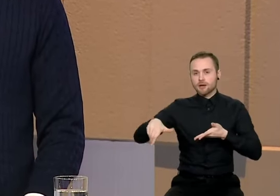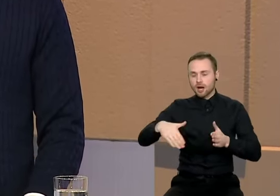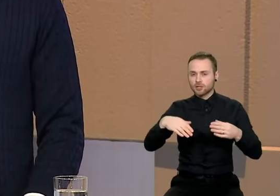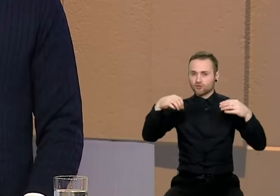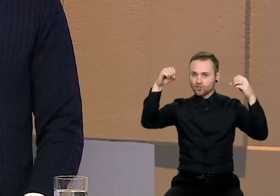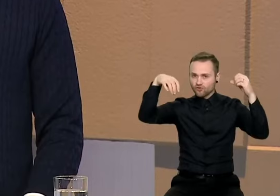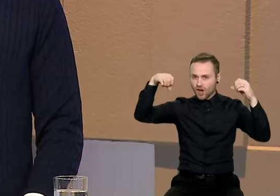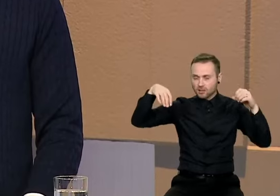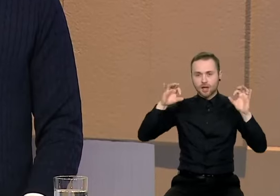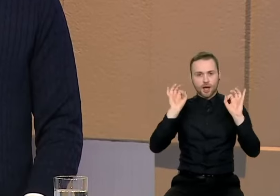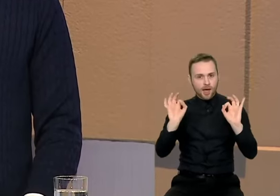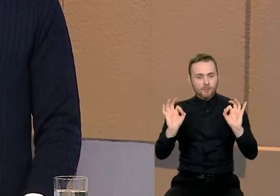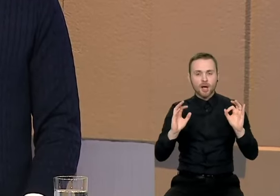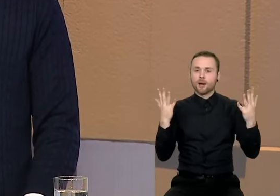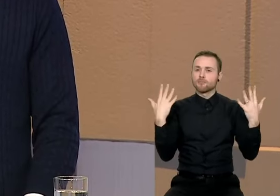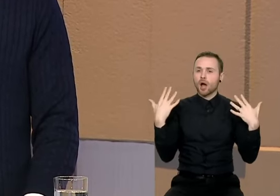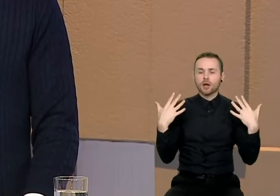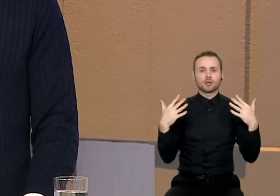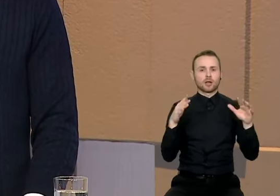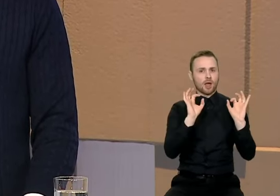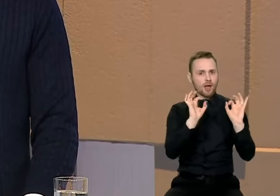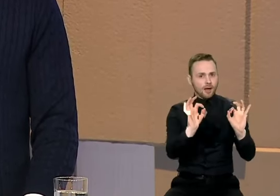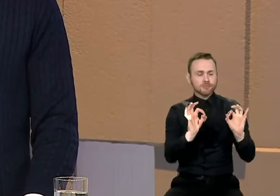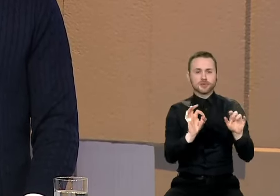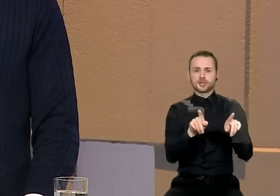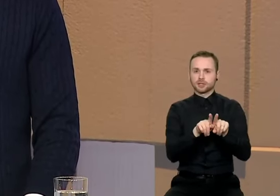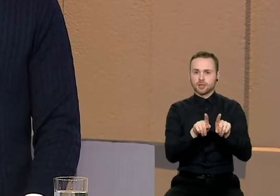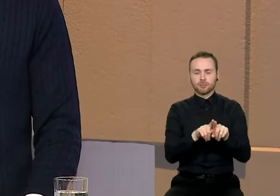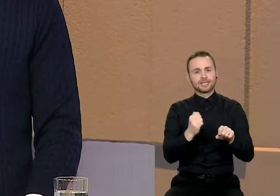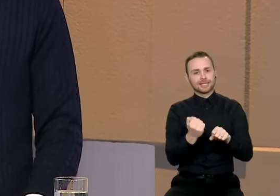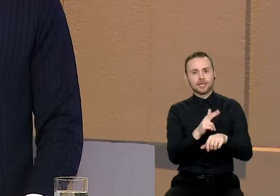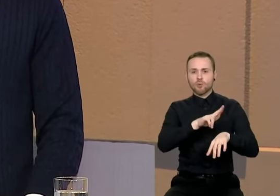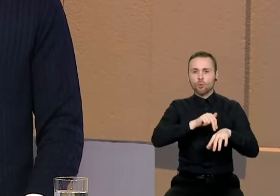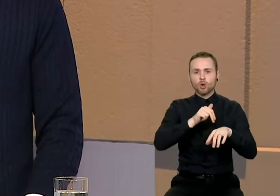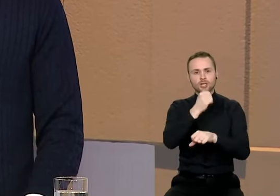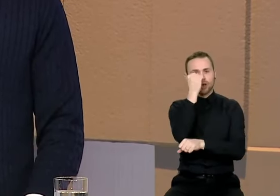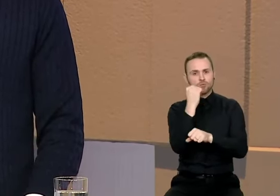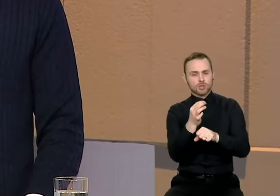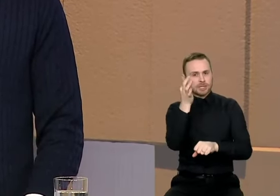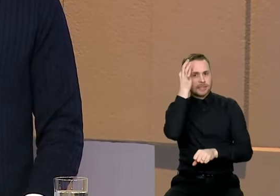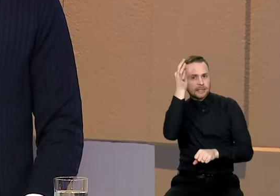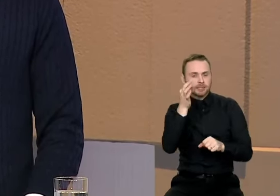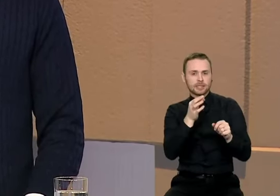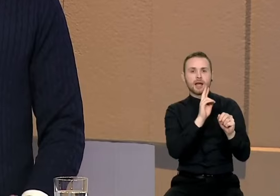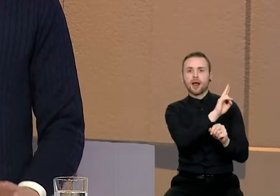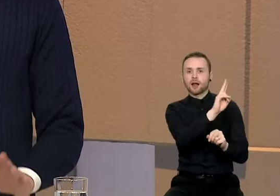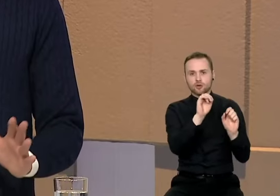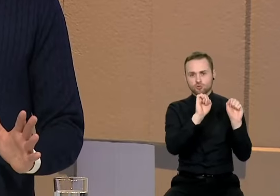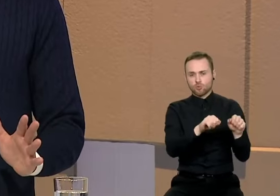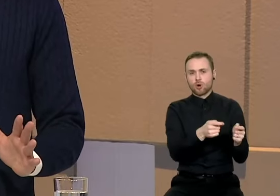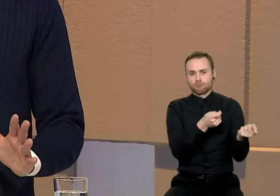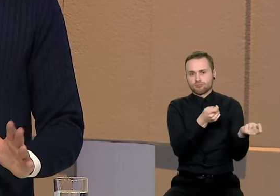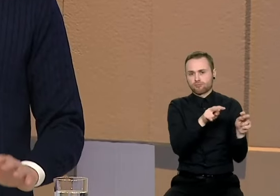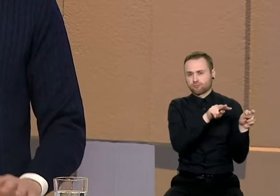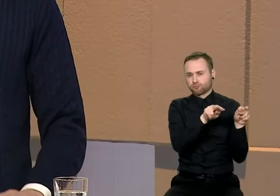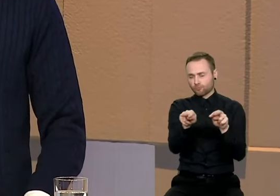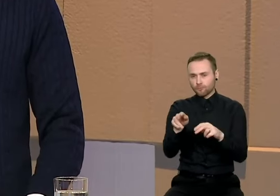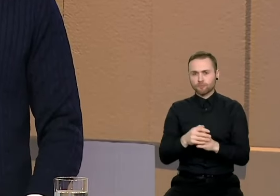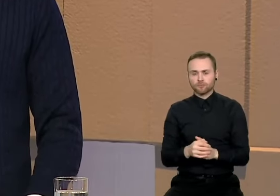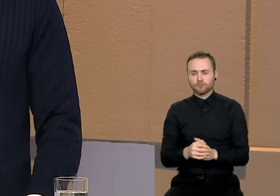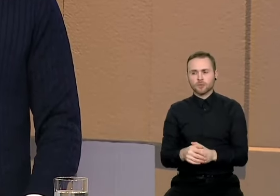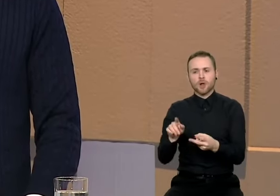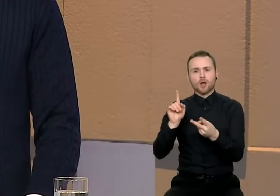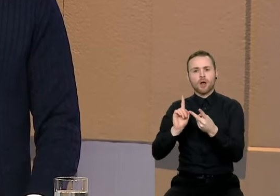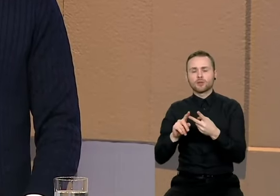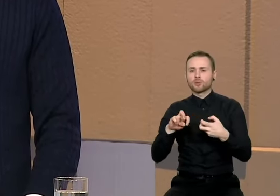sutvarkyti parkai, patroliuojantis viešosios tvarkas ir policijos pareigūnai. Antra dalis yra susijusi su socialinės atskirties,